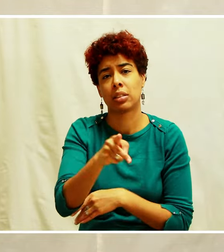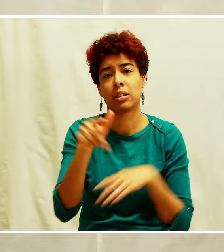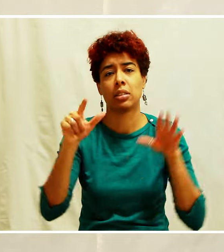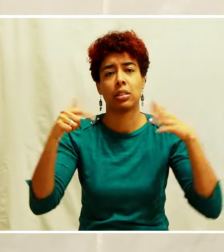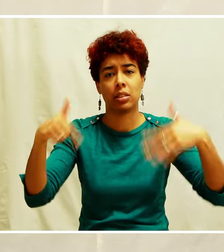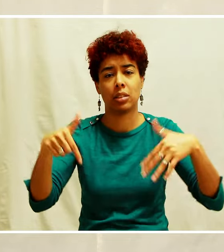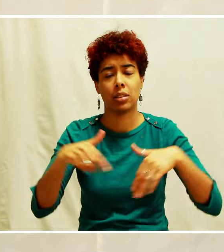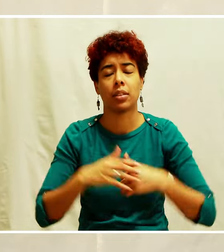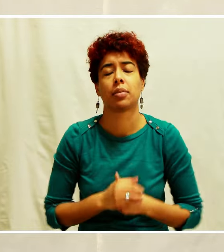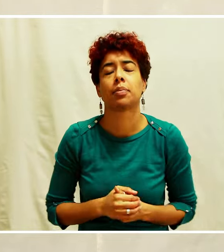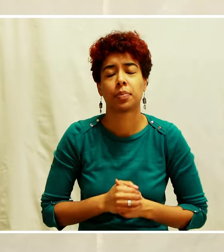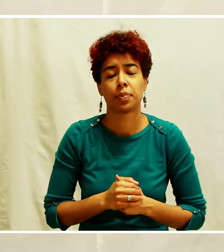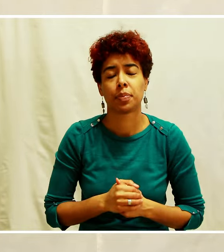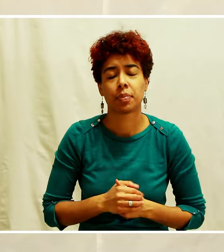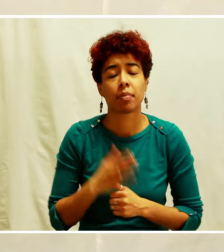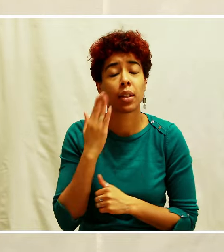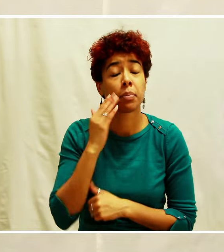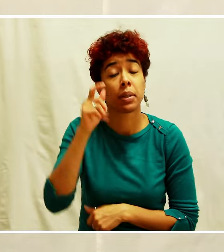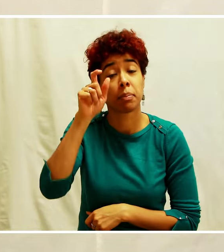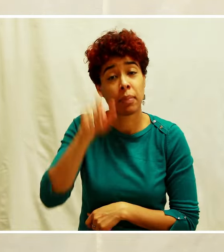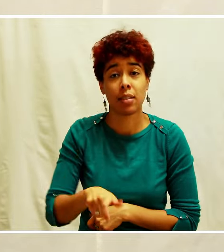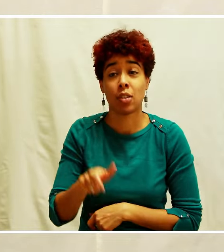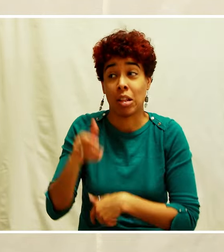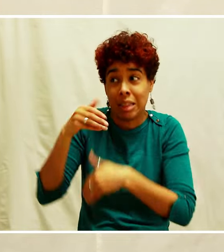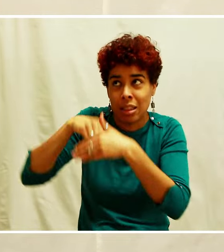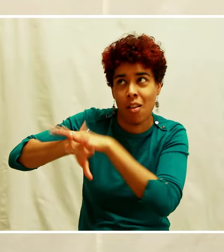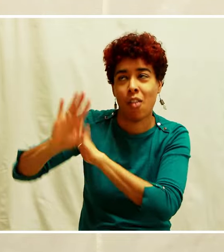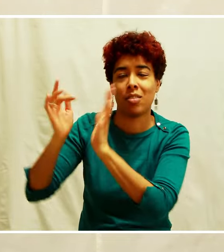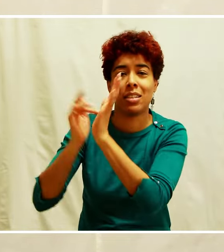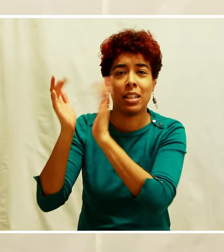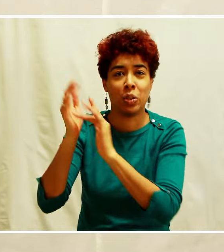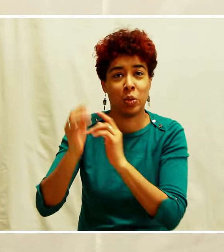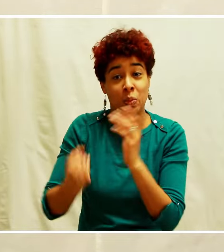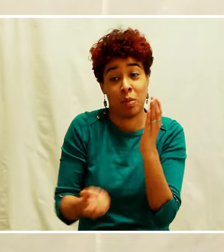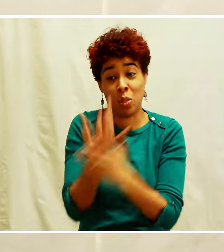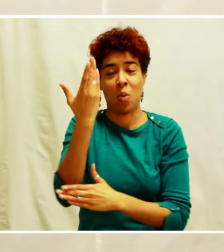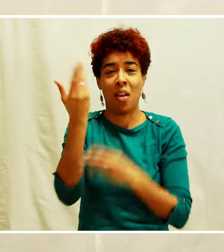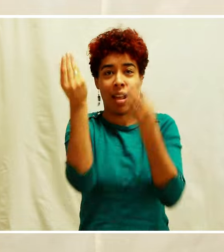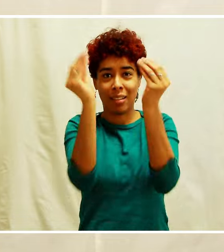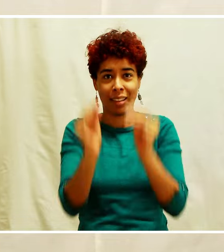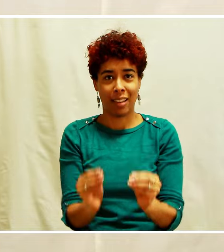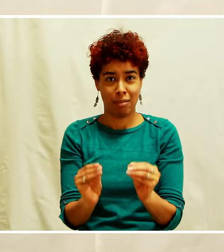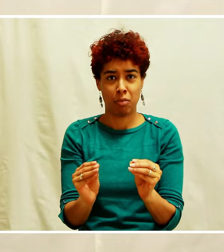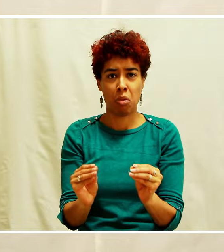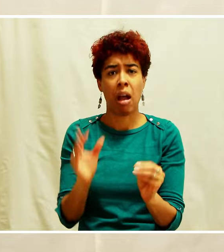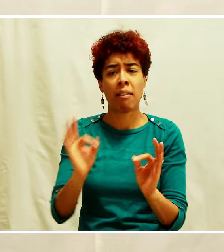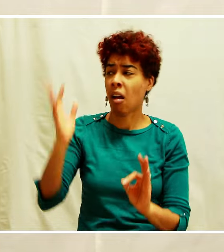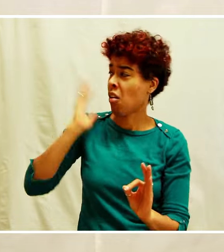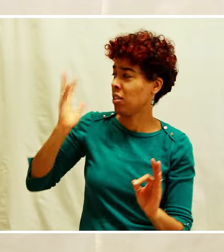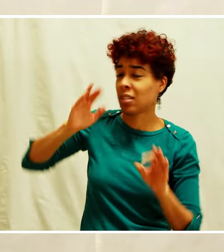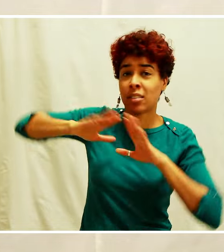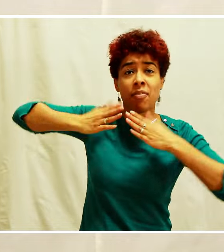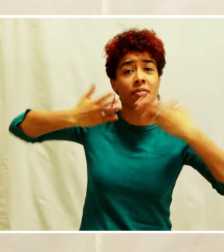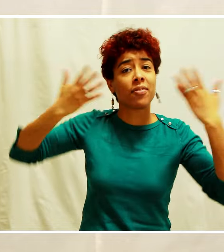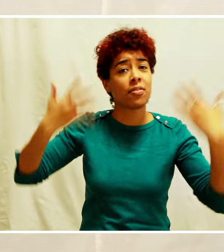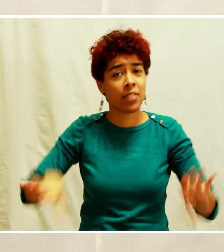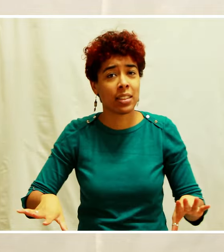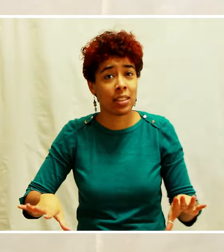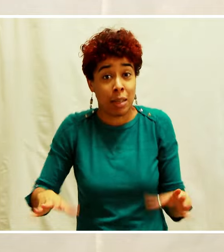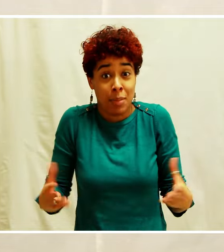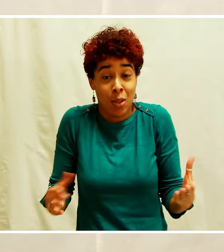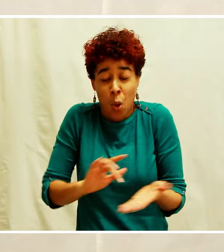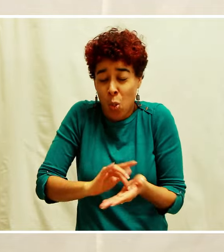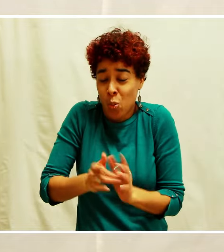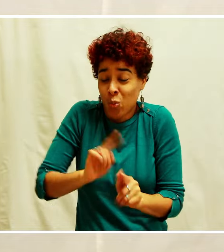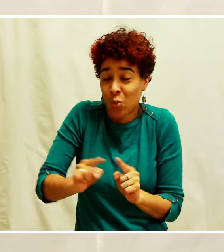prier. Si quelqu'un est en Christ, il est une nouvelle créature. Les choses anciennes sont passées. Et voici, toutes choses